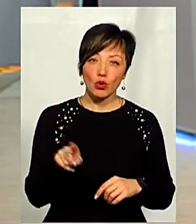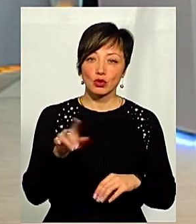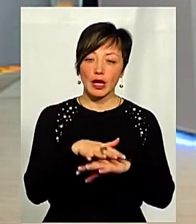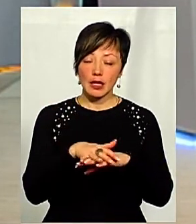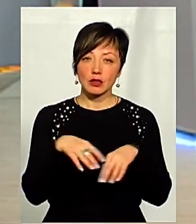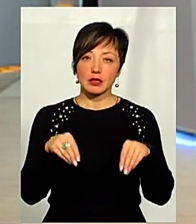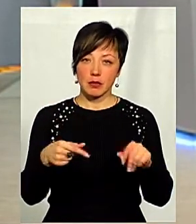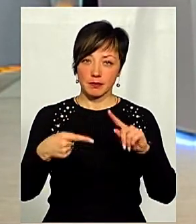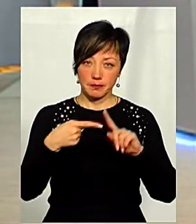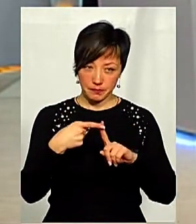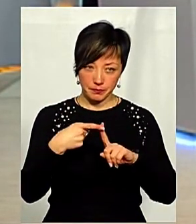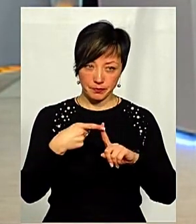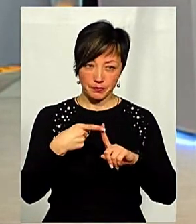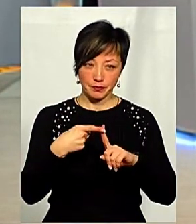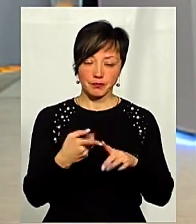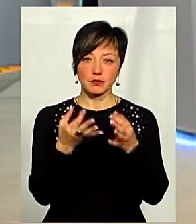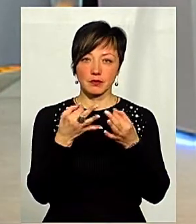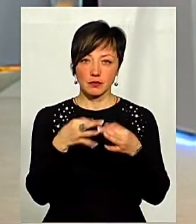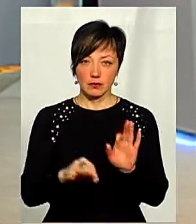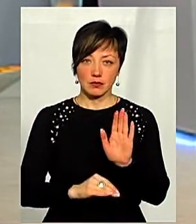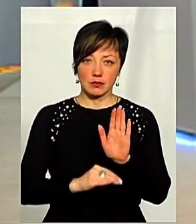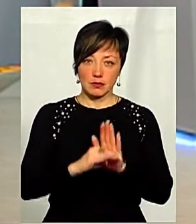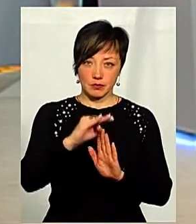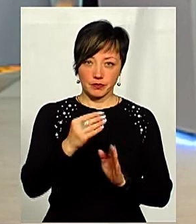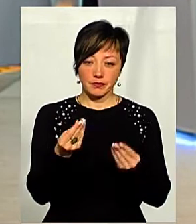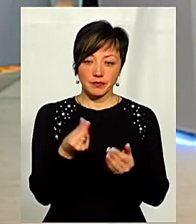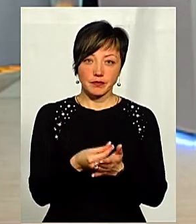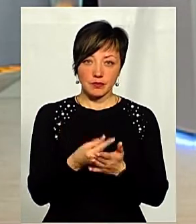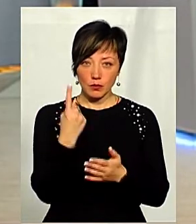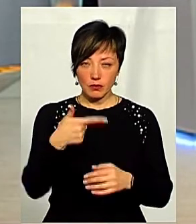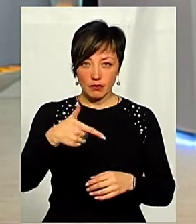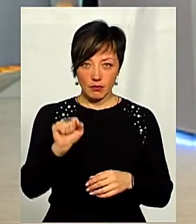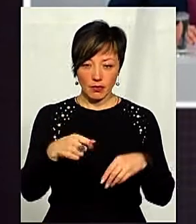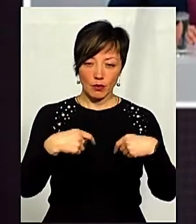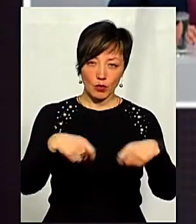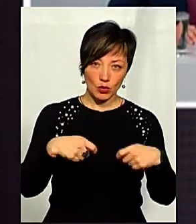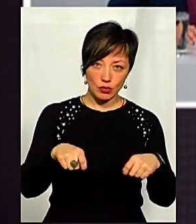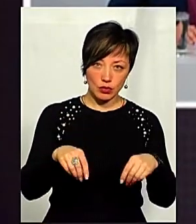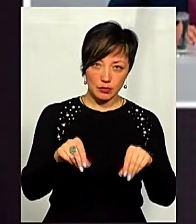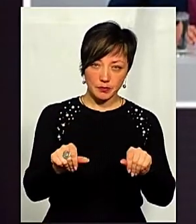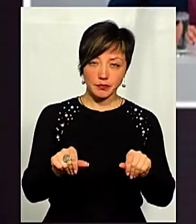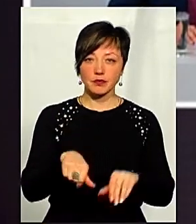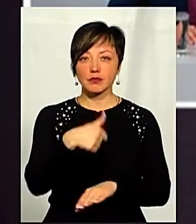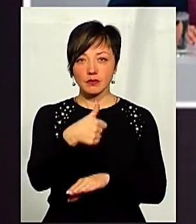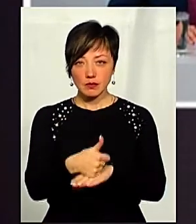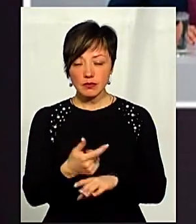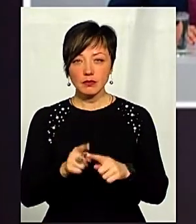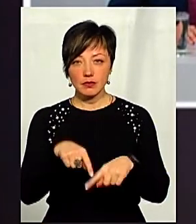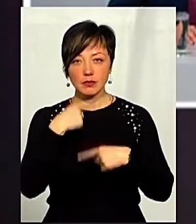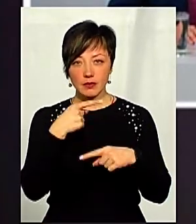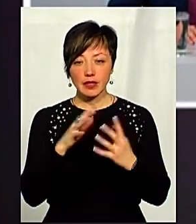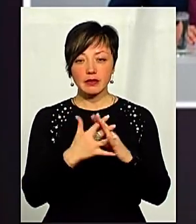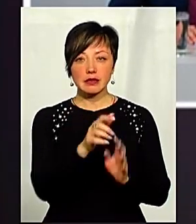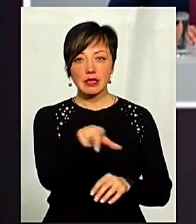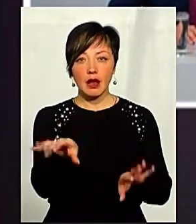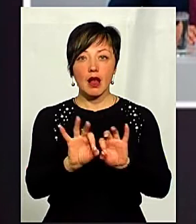ринок землі, а, він дозволить підняти вартість гектару землі в контексті його продажу, реалізації, а головне, і про це треба говорити